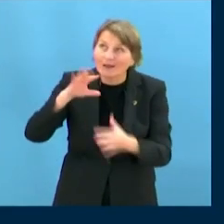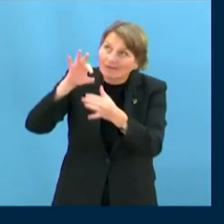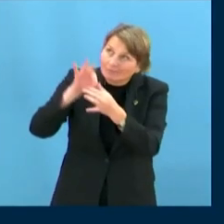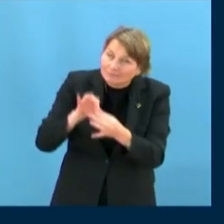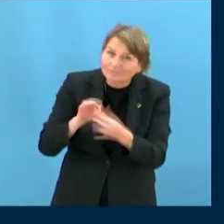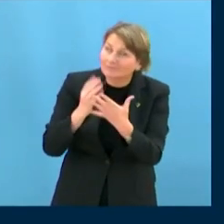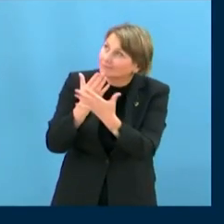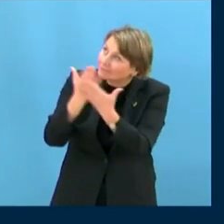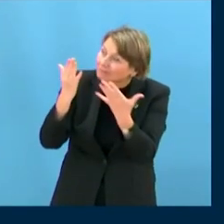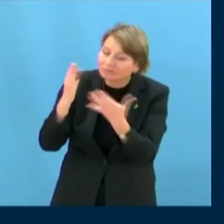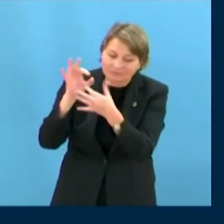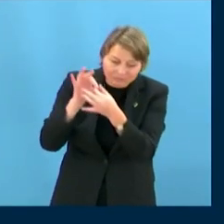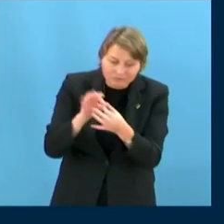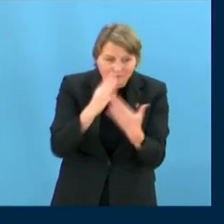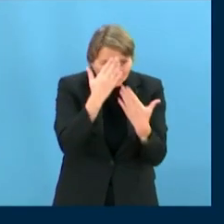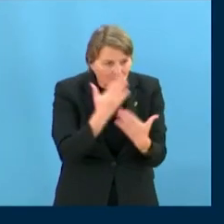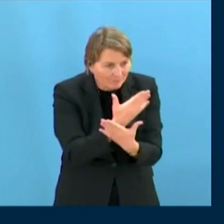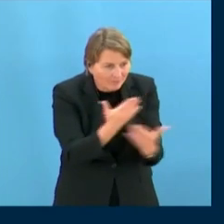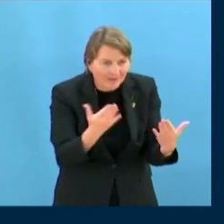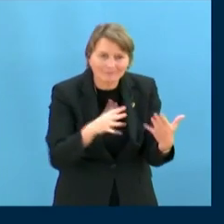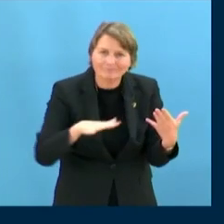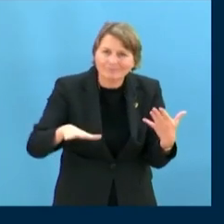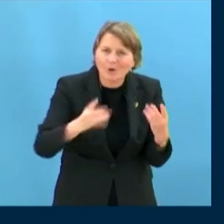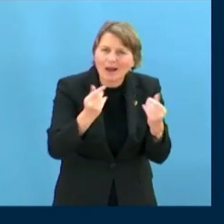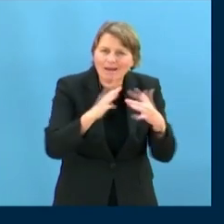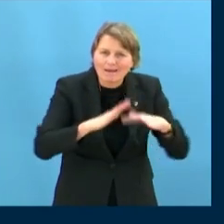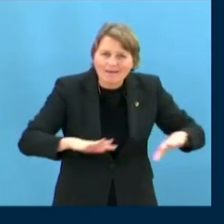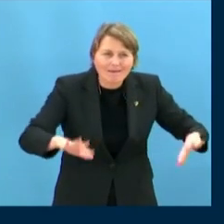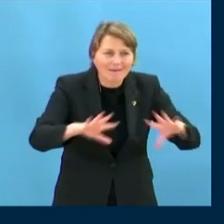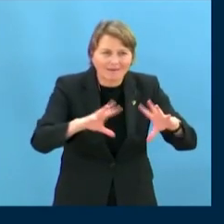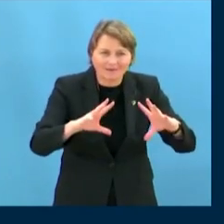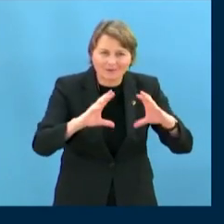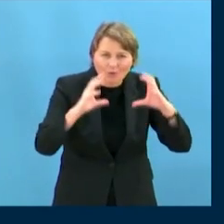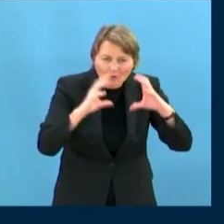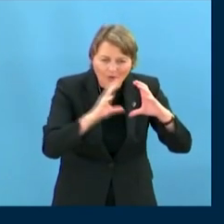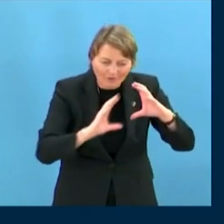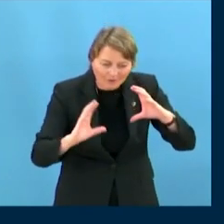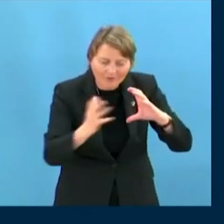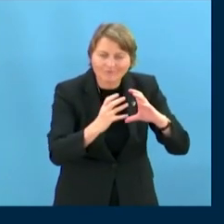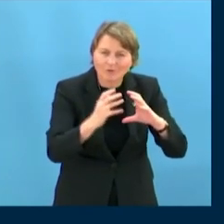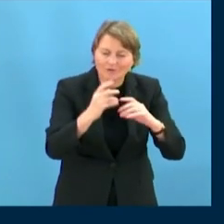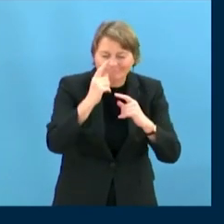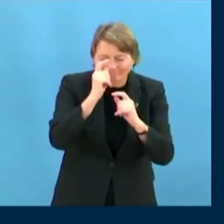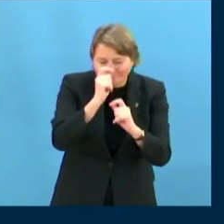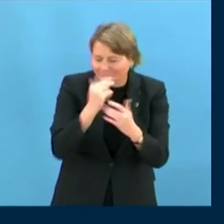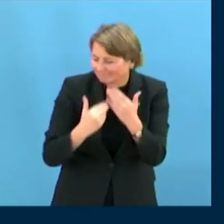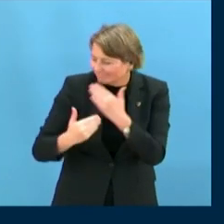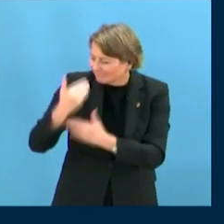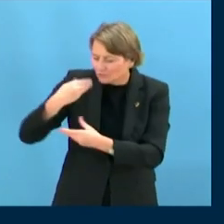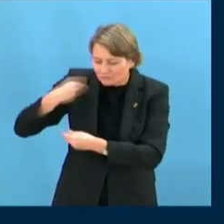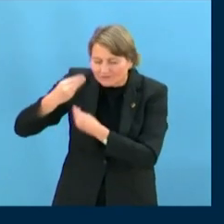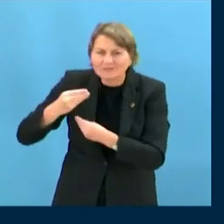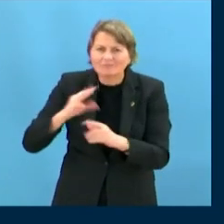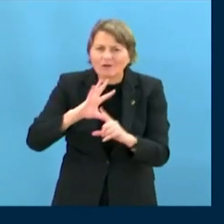-mer. Le respect des ancêtres, le respect des patrimoines, le respect des traditions et des expressions culturelles, le respect des ressources